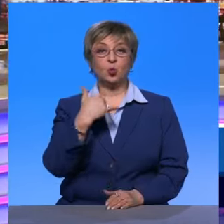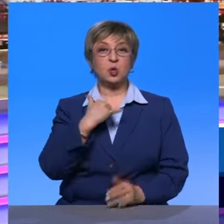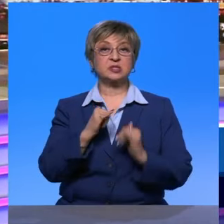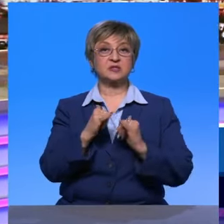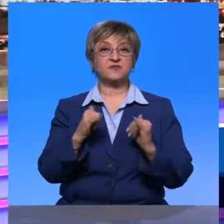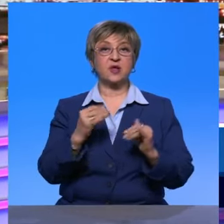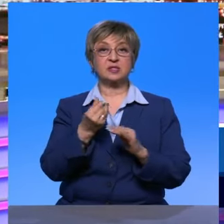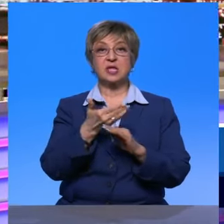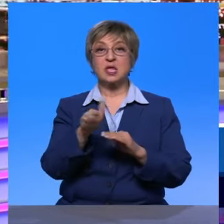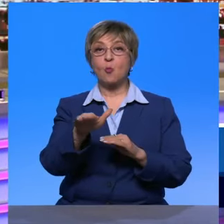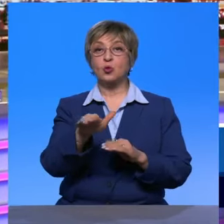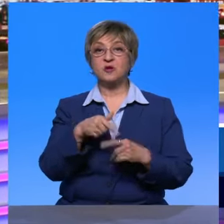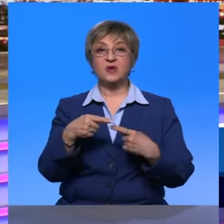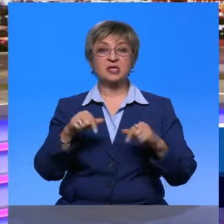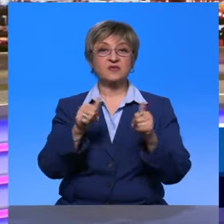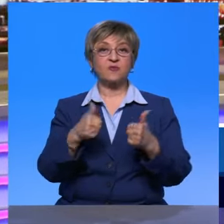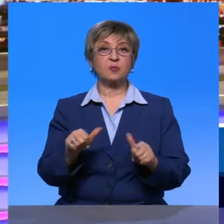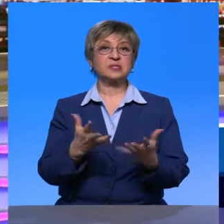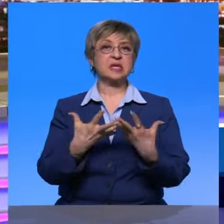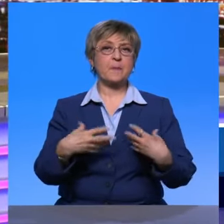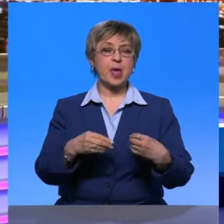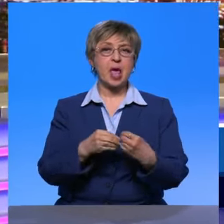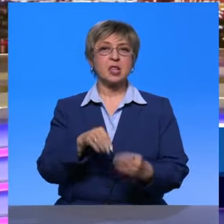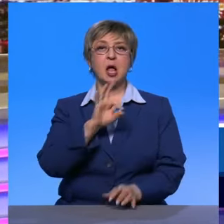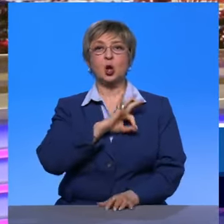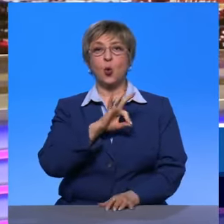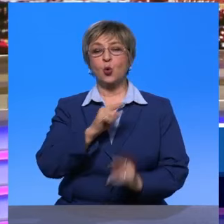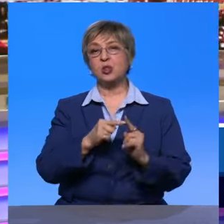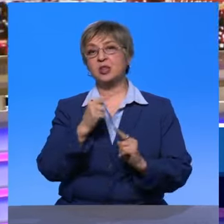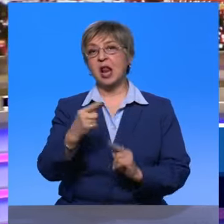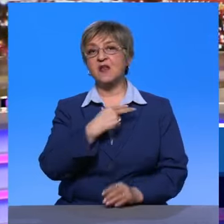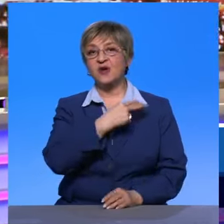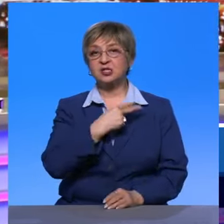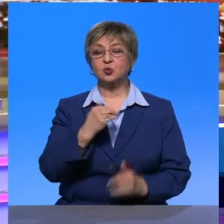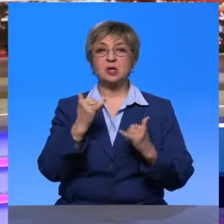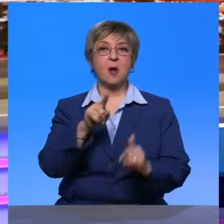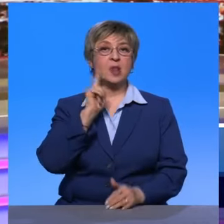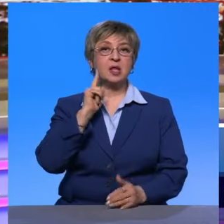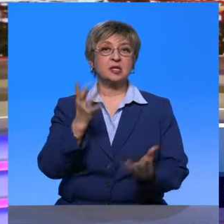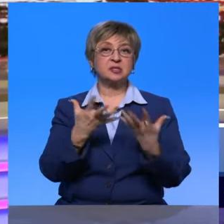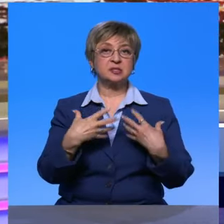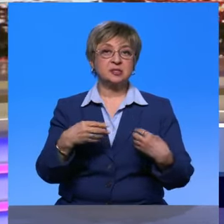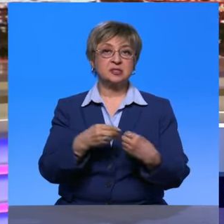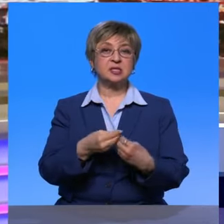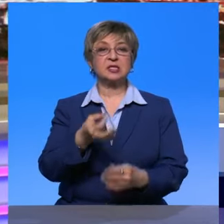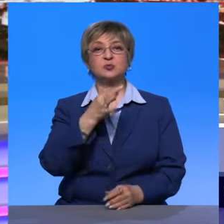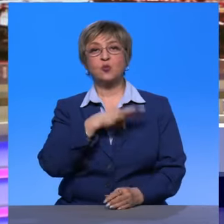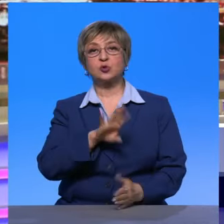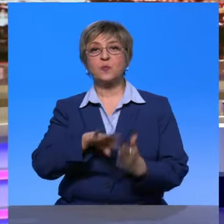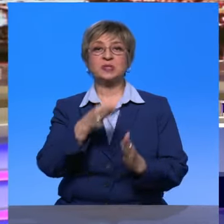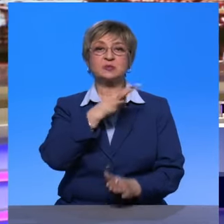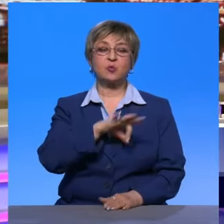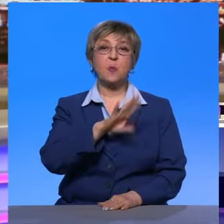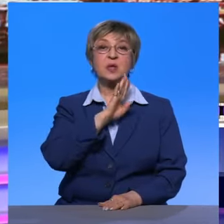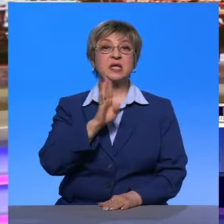ипотека во всех ее видах. Семейная, льготная, дальневосточная, для молодых семей, с использованием или без использования материнского